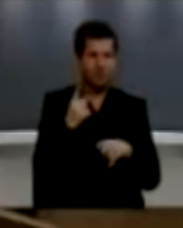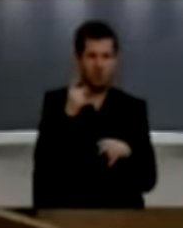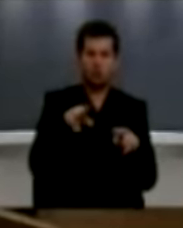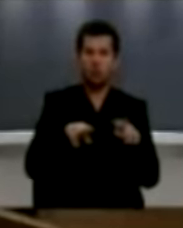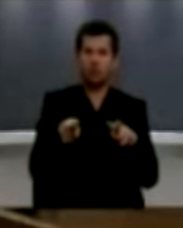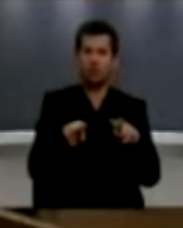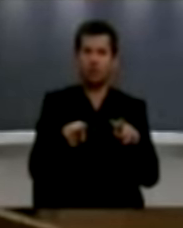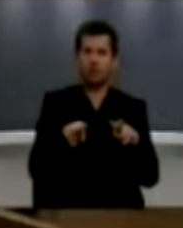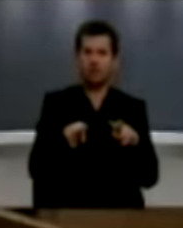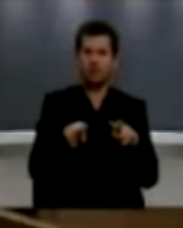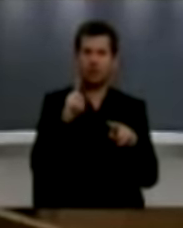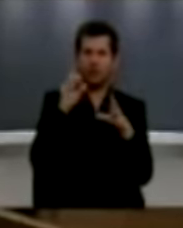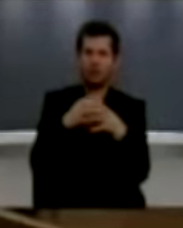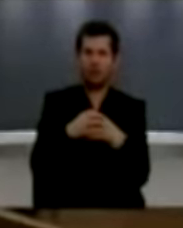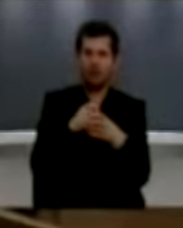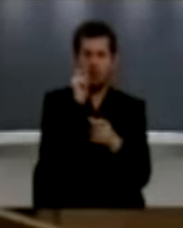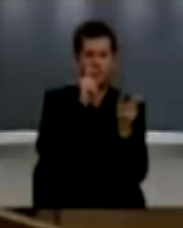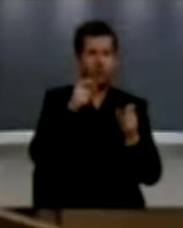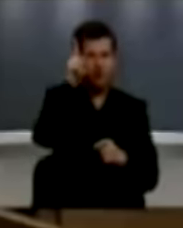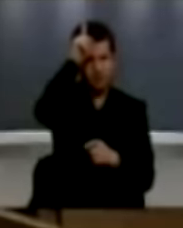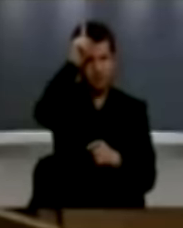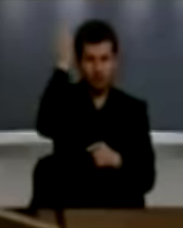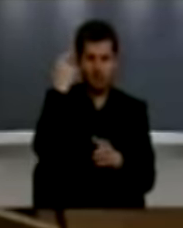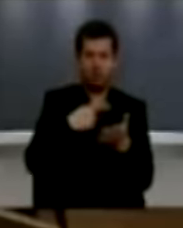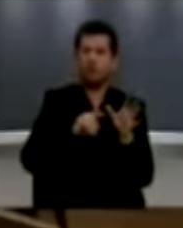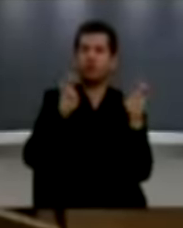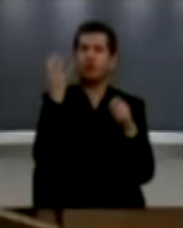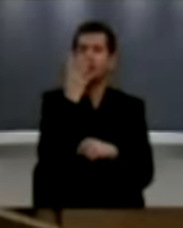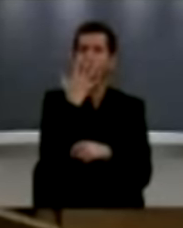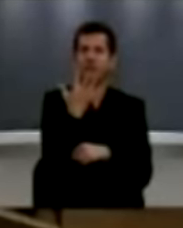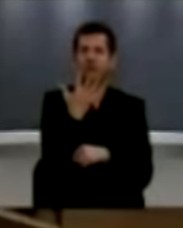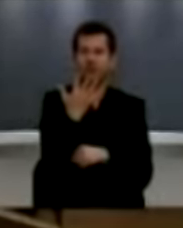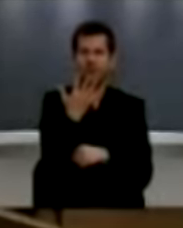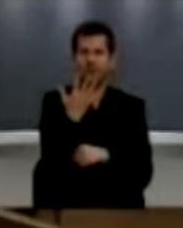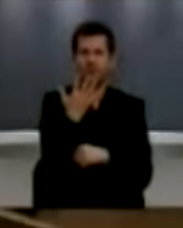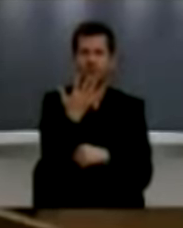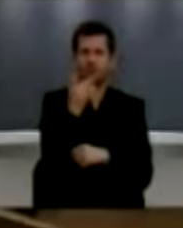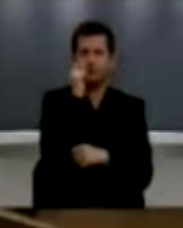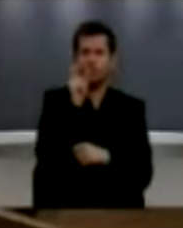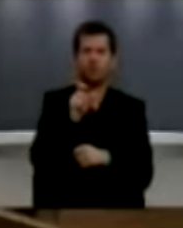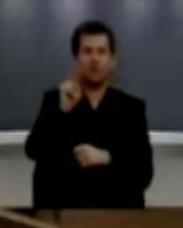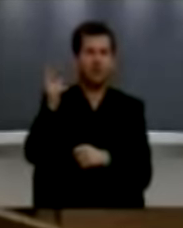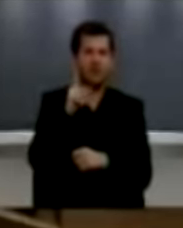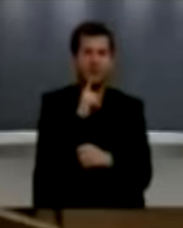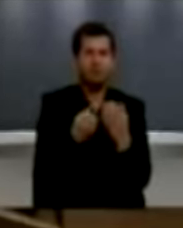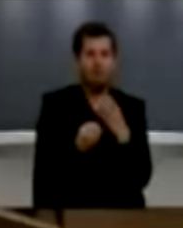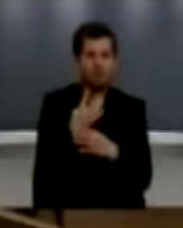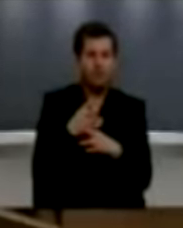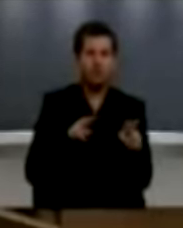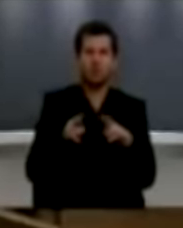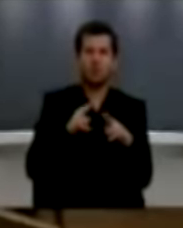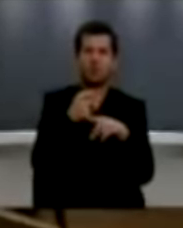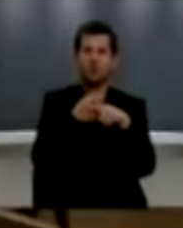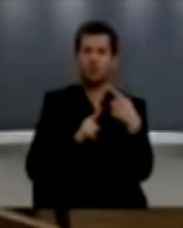gjukat një etnike. Popull i Gjerman mas një 145. Ska popull tjetër i cili ka kërju gjukat gjusën